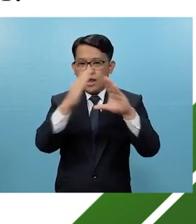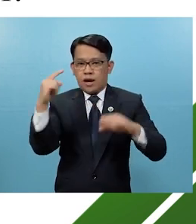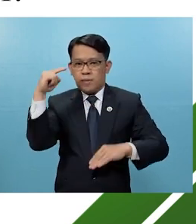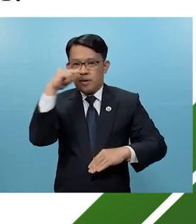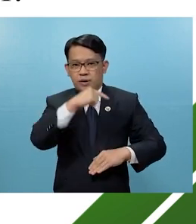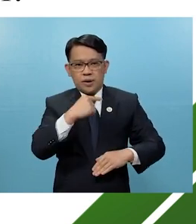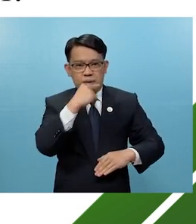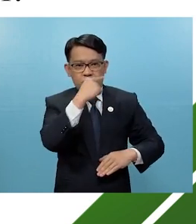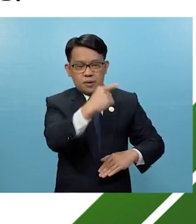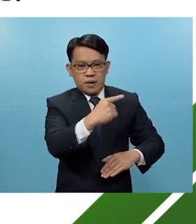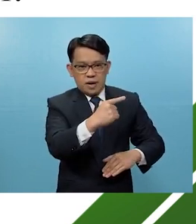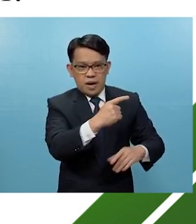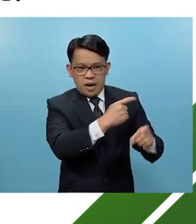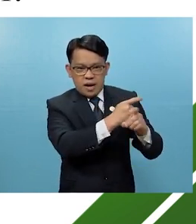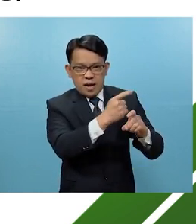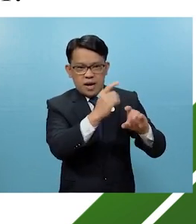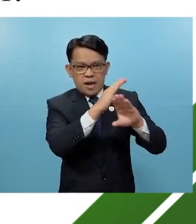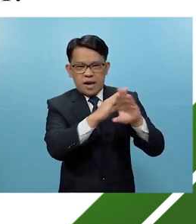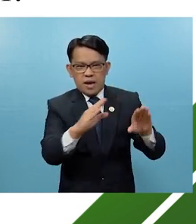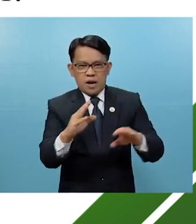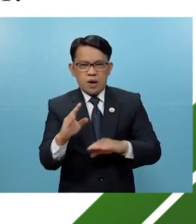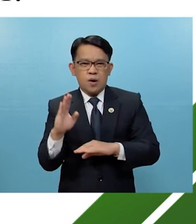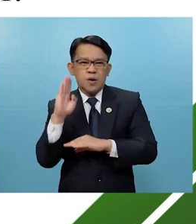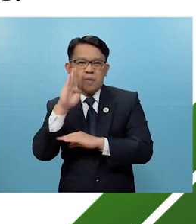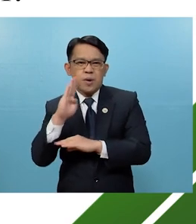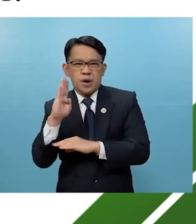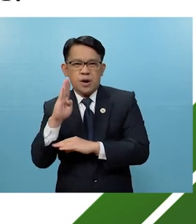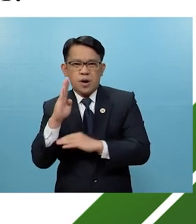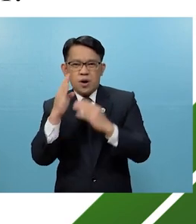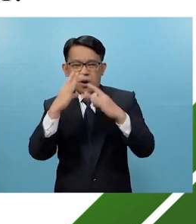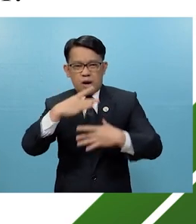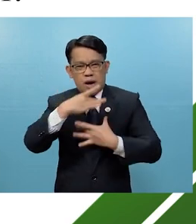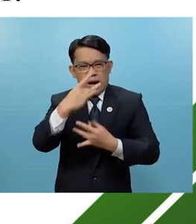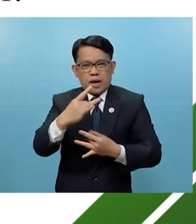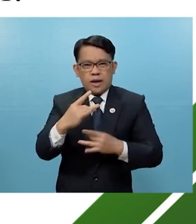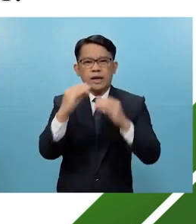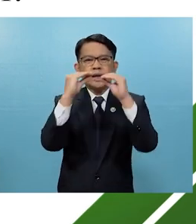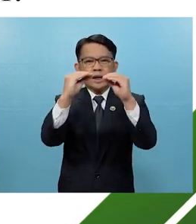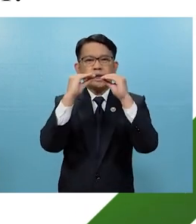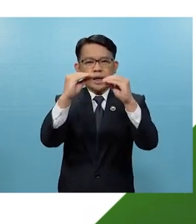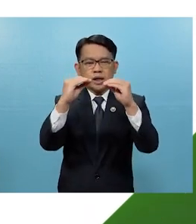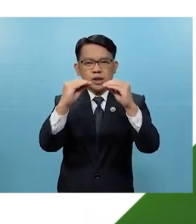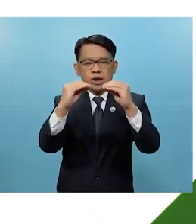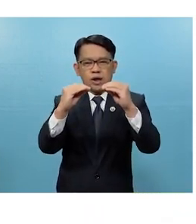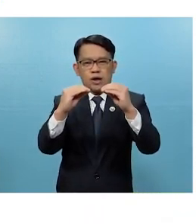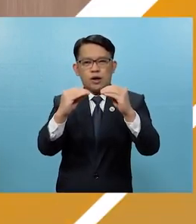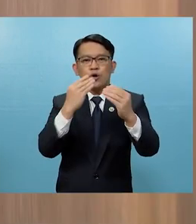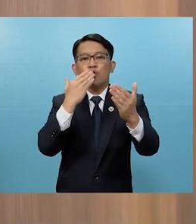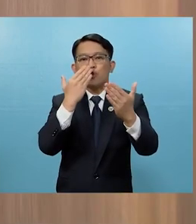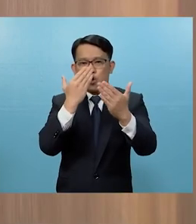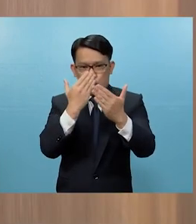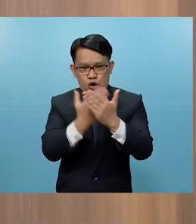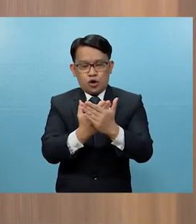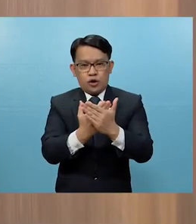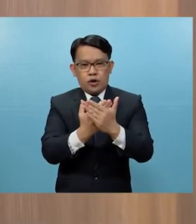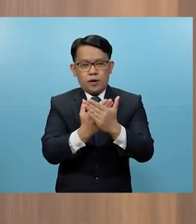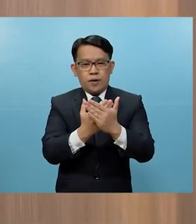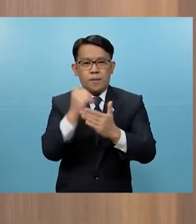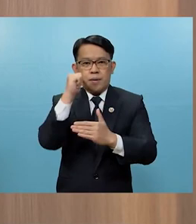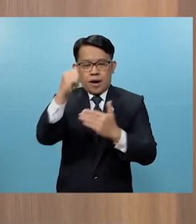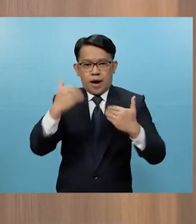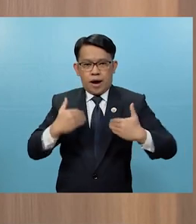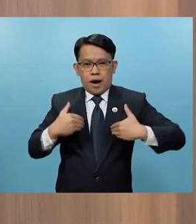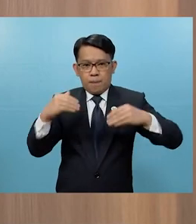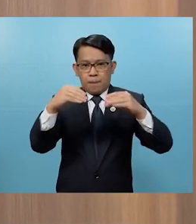puri at huwag mahilig sa alak magturo sila ng mabuti Mga kaibigan ang babaeng may